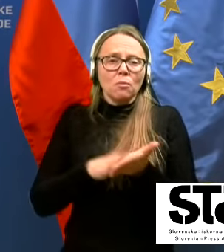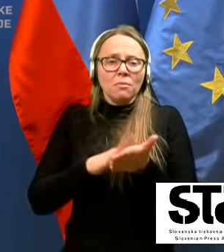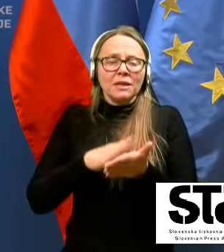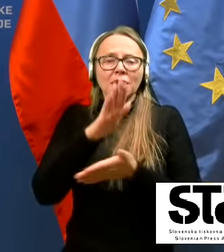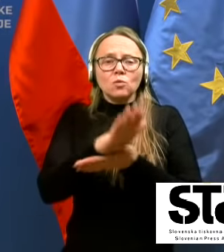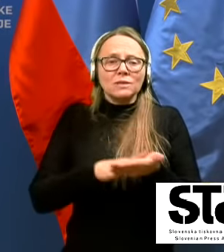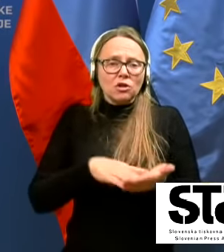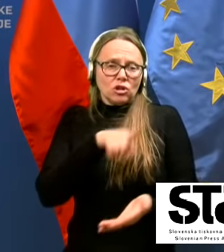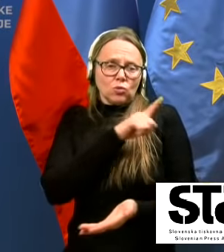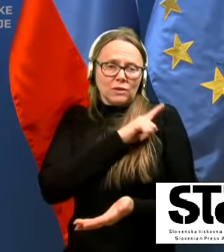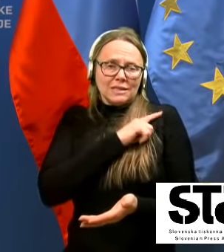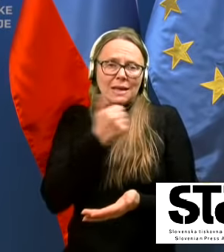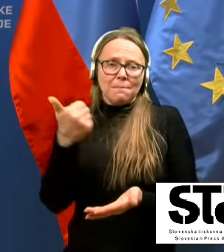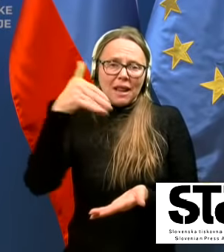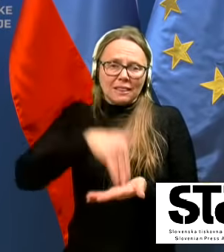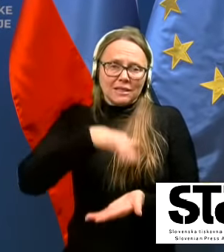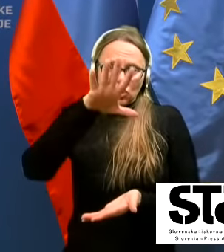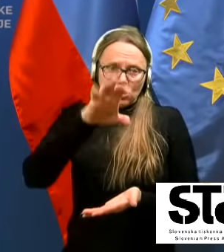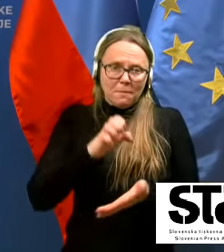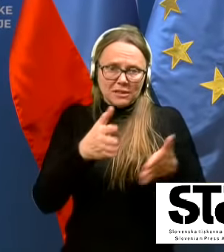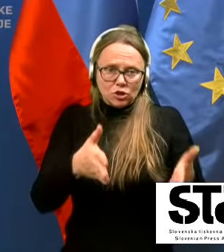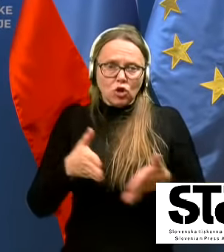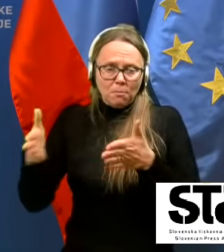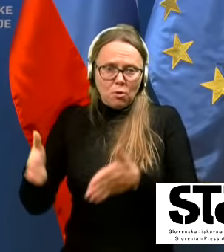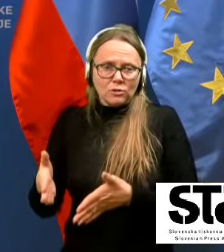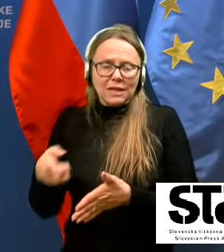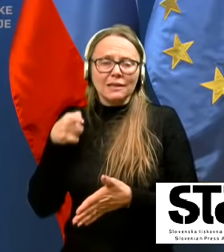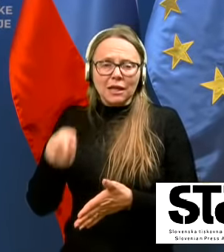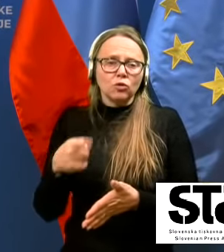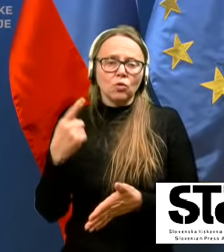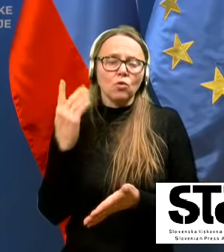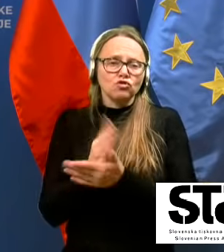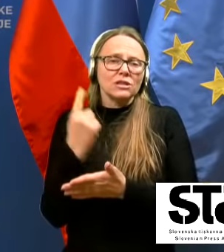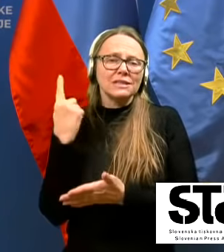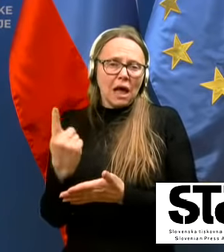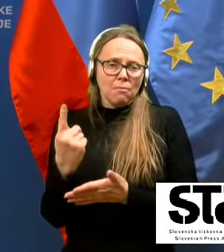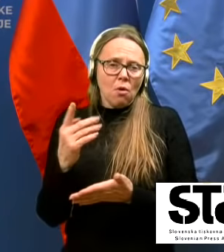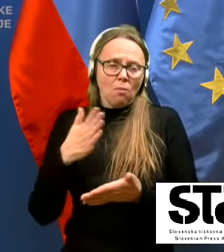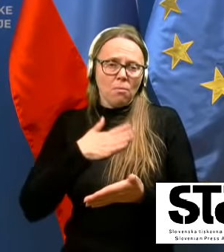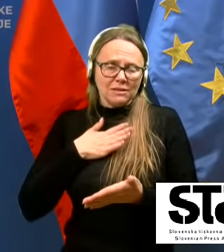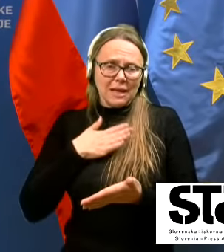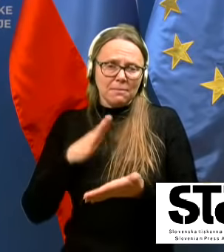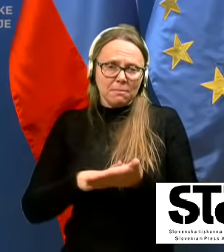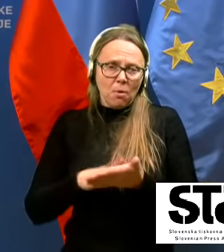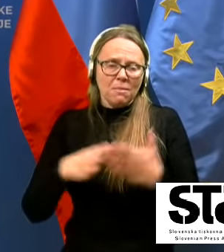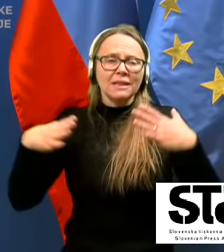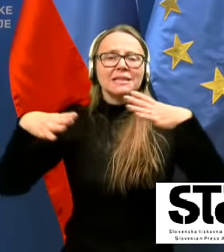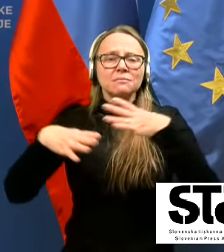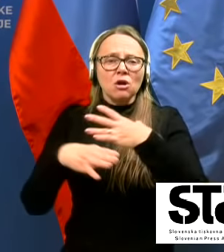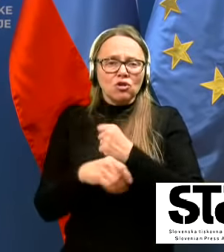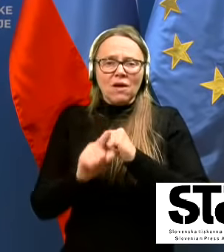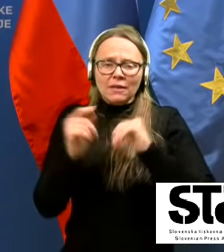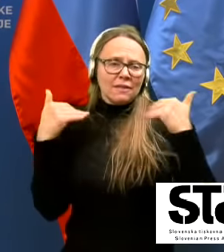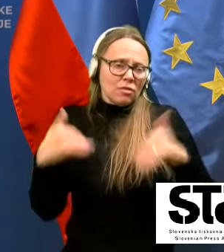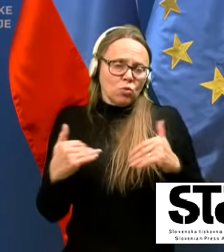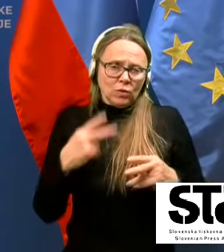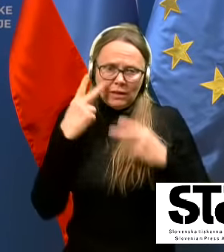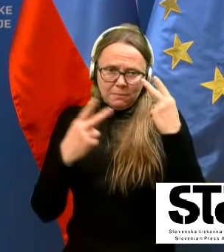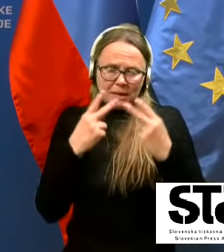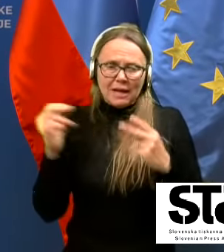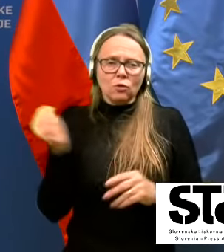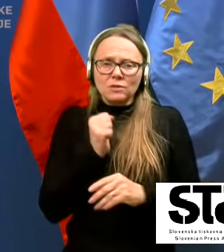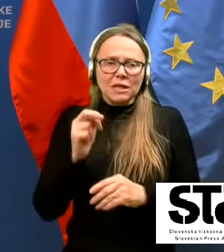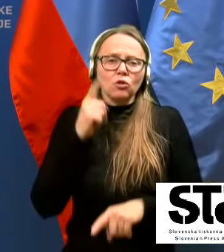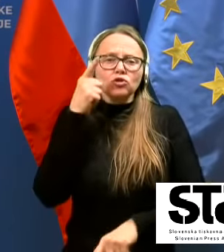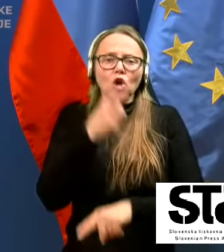lahko 1500 postelj, da to samo na sebi pomeni tudi zmanjševanje elektive in zato z odlokom v tem